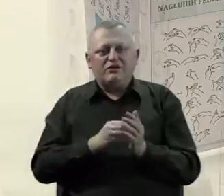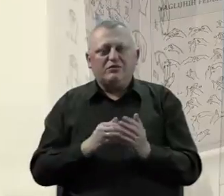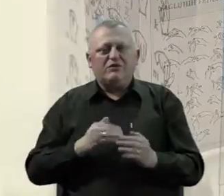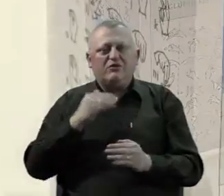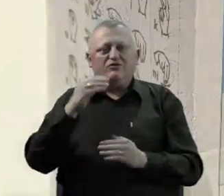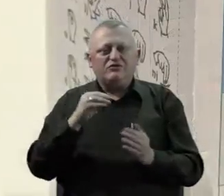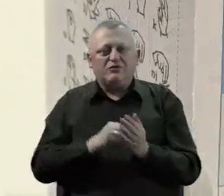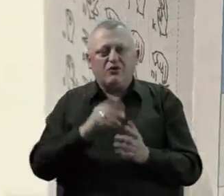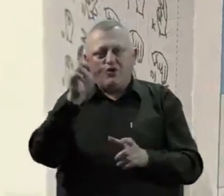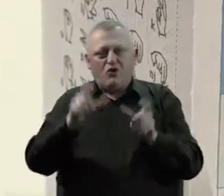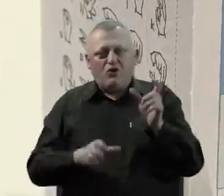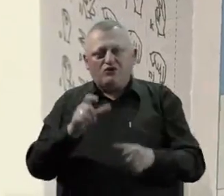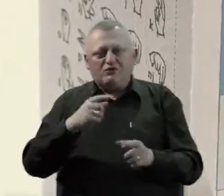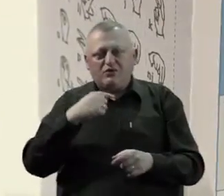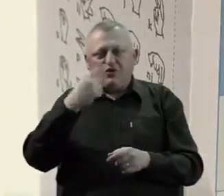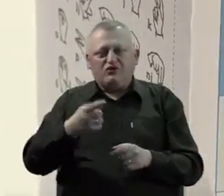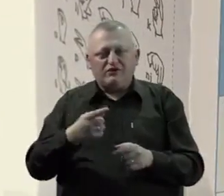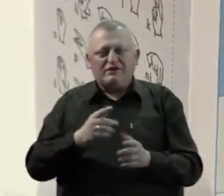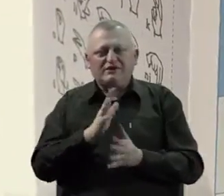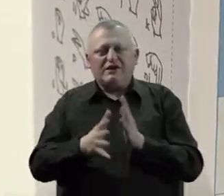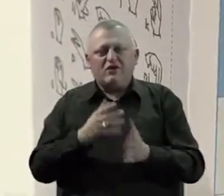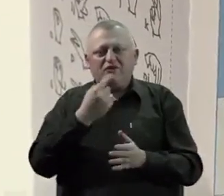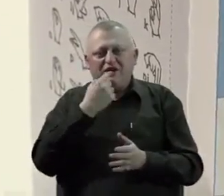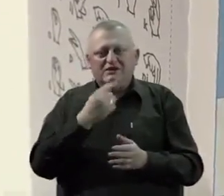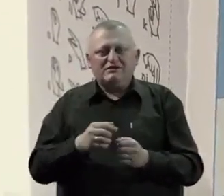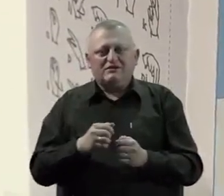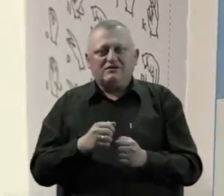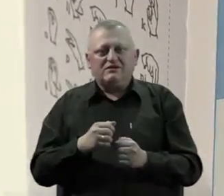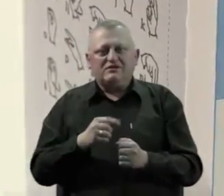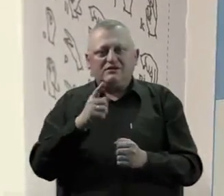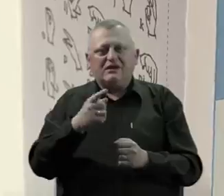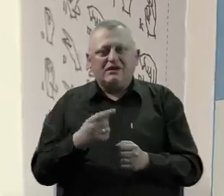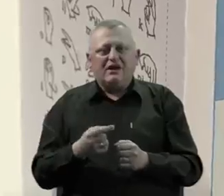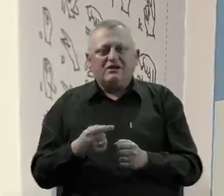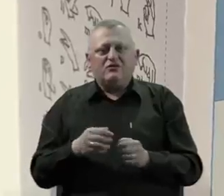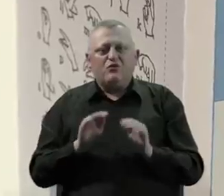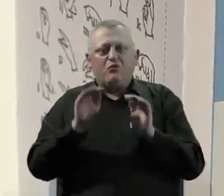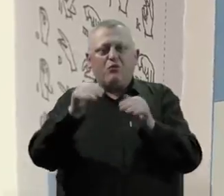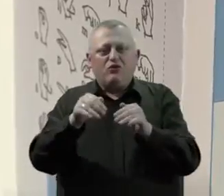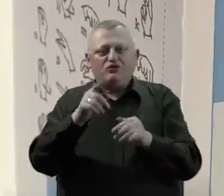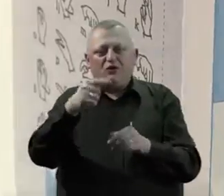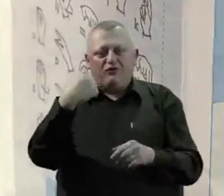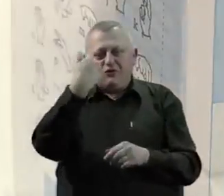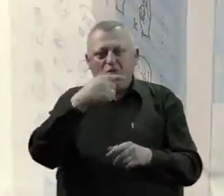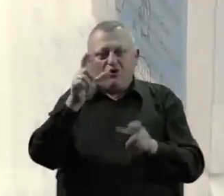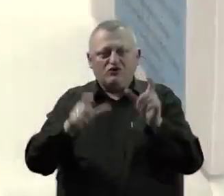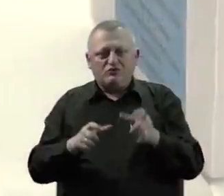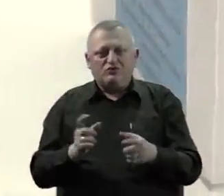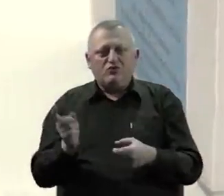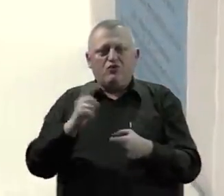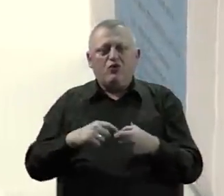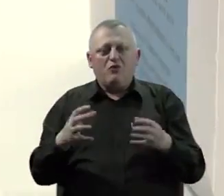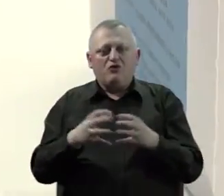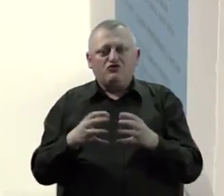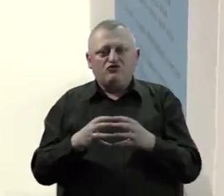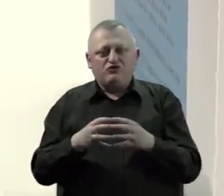je povećati broj osoba koje govore znakovni jezik. I na taj način pomoći ovim osobama da se uklope u